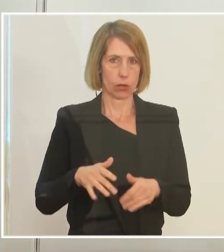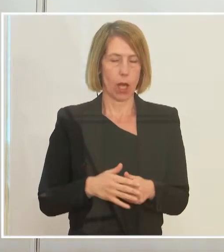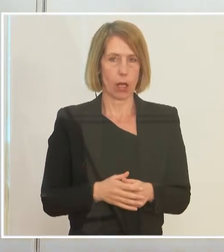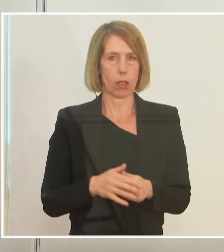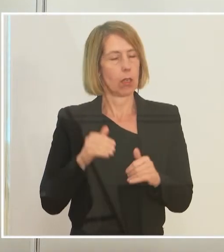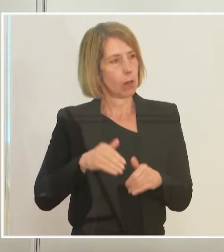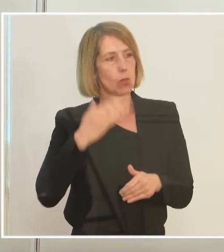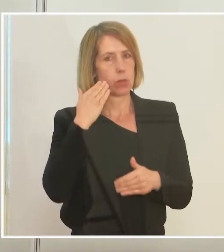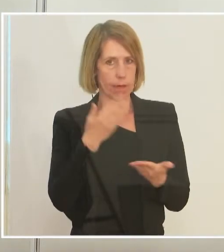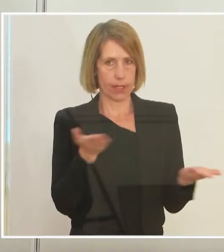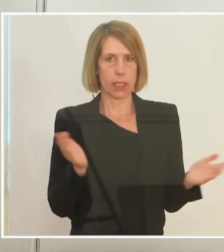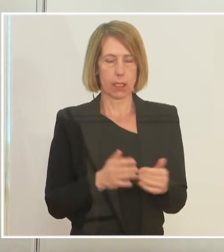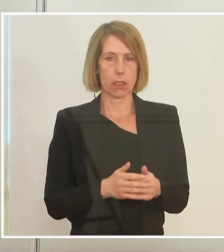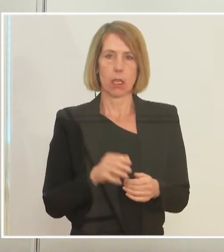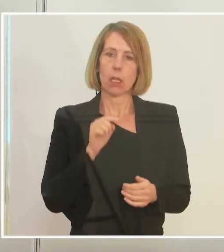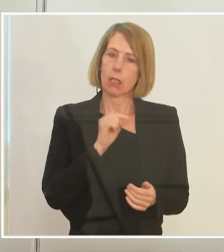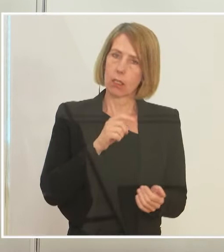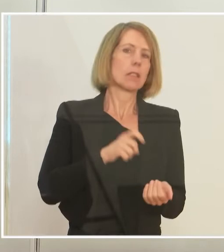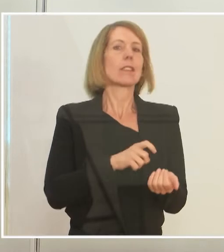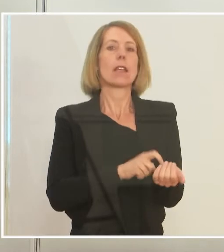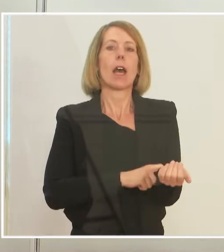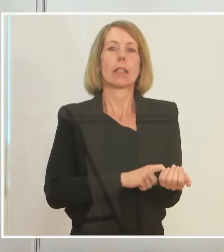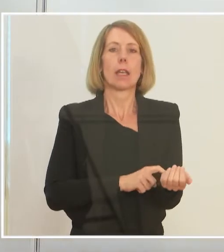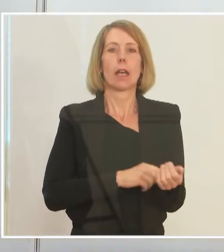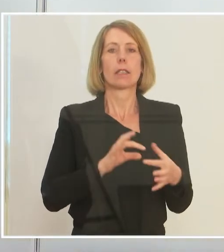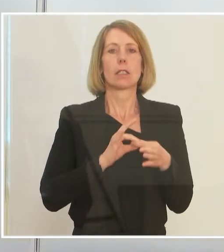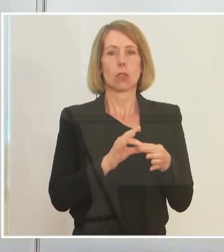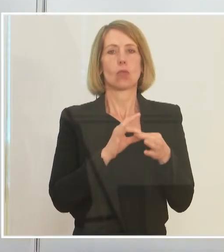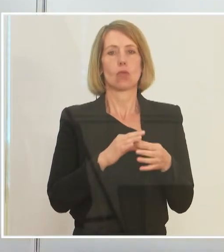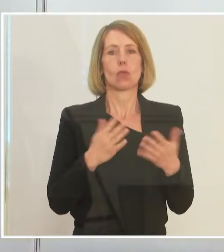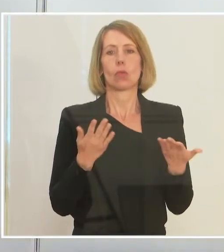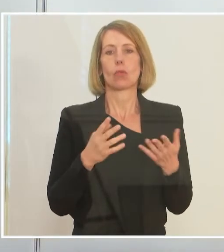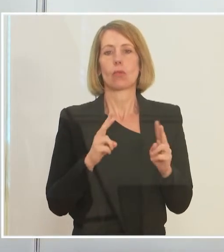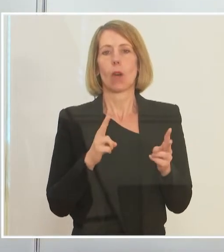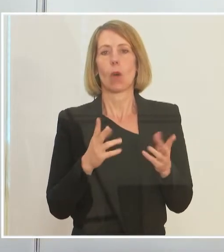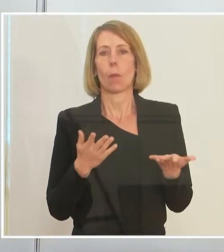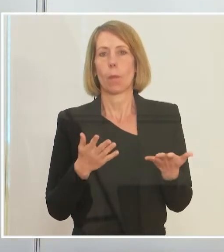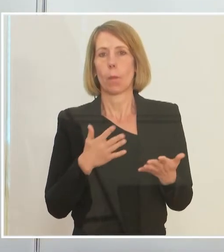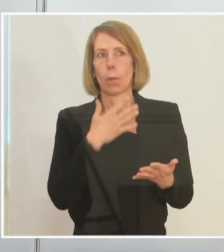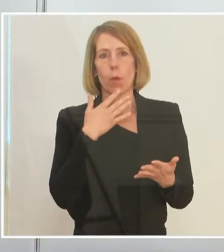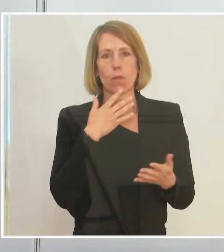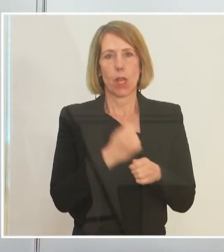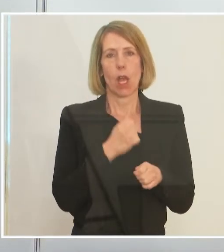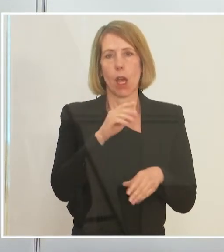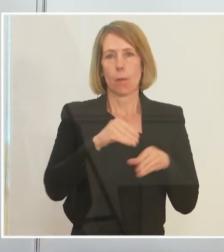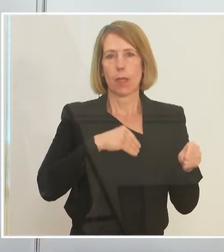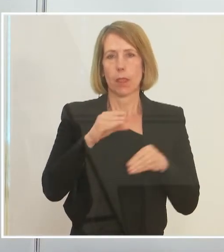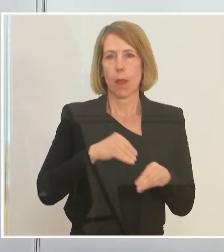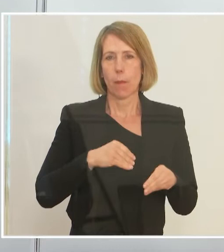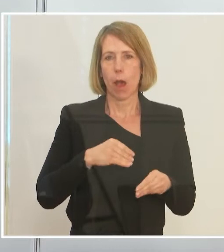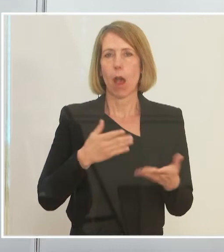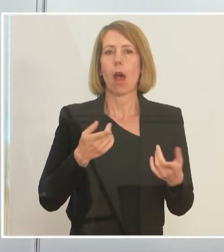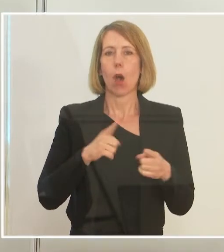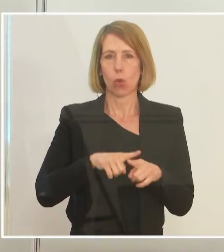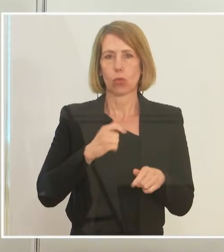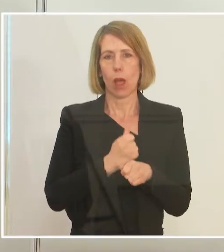Diese Anreize haben im Wesentlichen damit zu tun, dass es sowohl für den oder die Arbeitnehmerin, als auch für